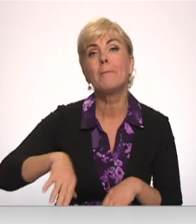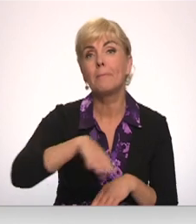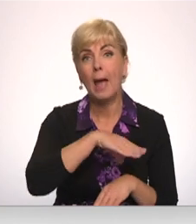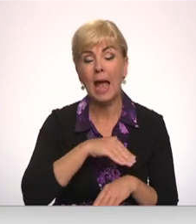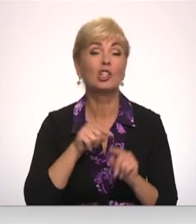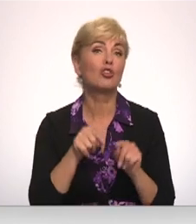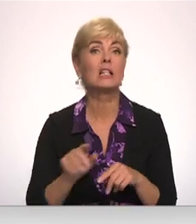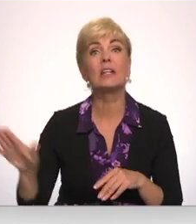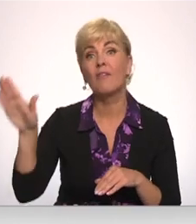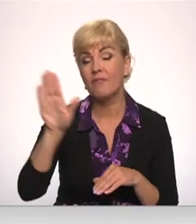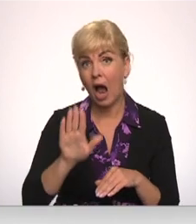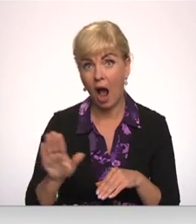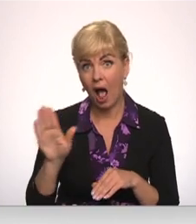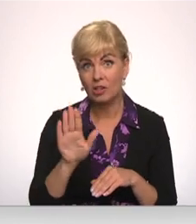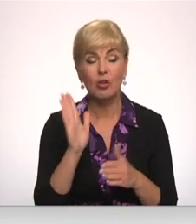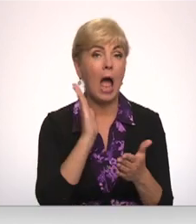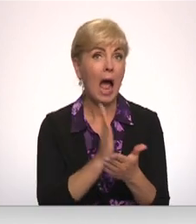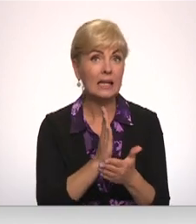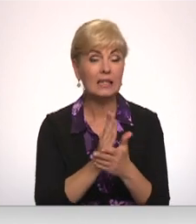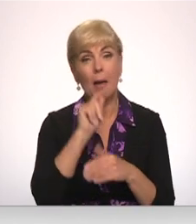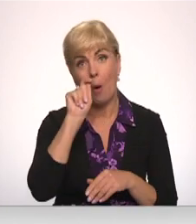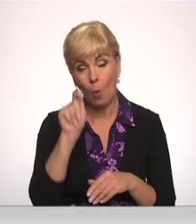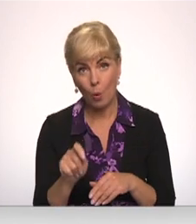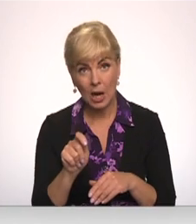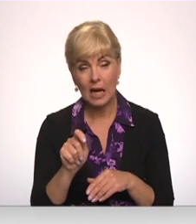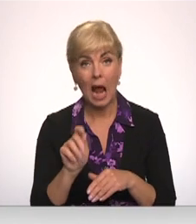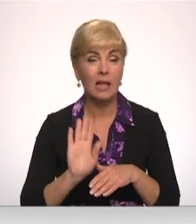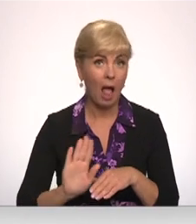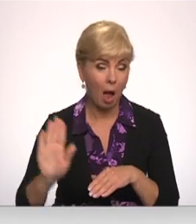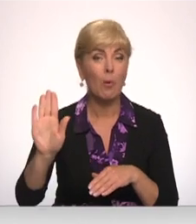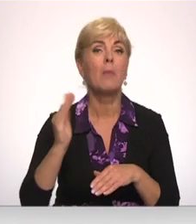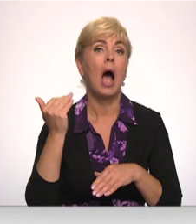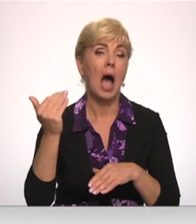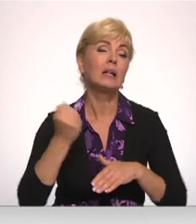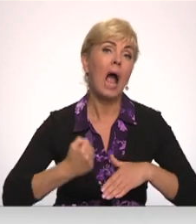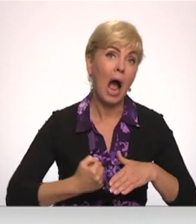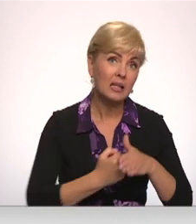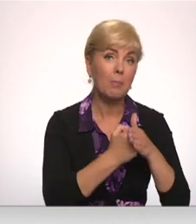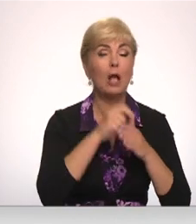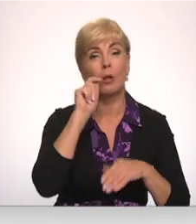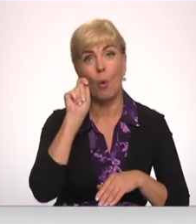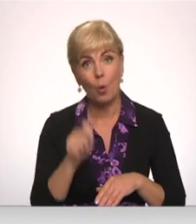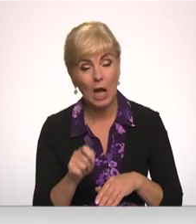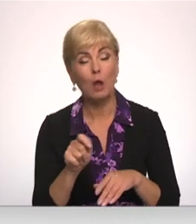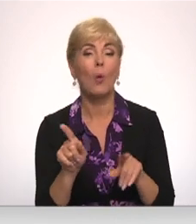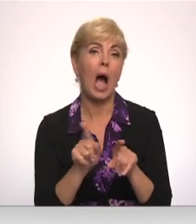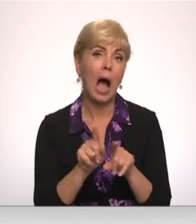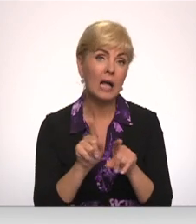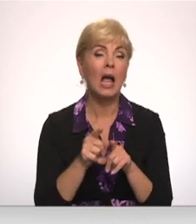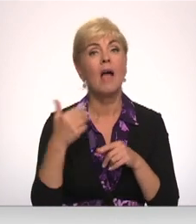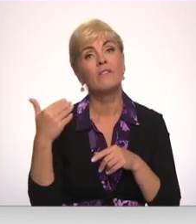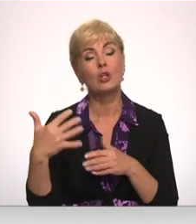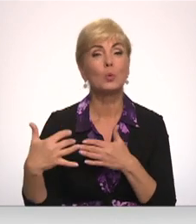šīs valstis esam Ukrainas pusē, ka mēs atbalstām Ukrainu. Mēs atbalstām Ukrainu tās